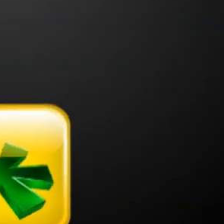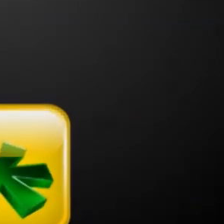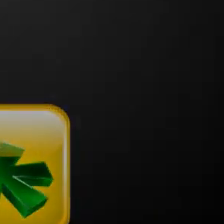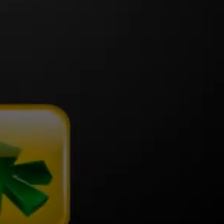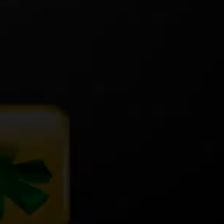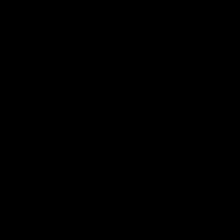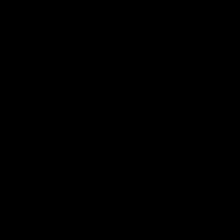Ambulancia Ambulancia Ambulancia Ambulancia Ambulancia